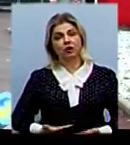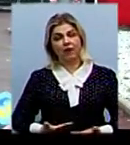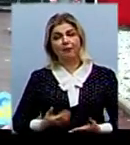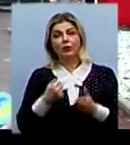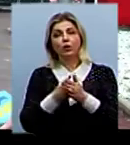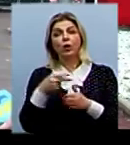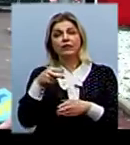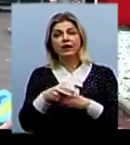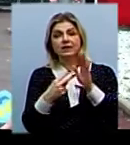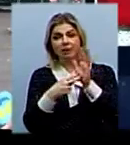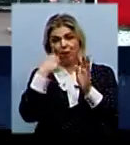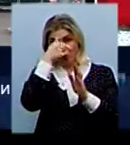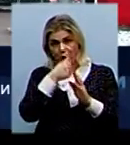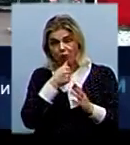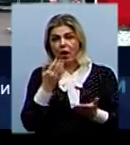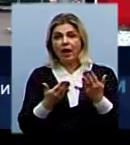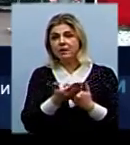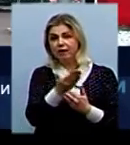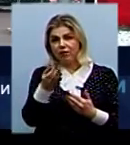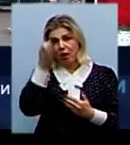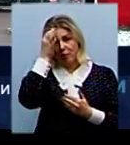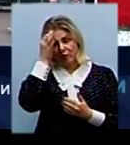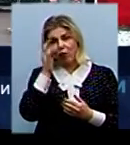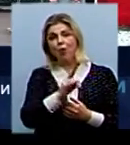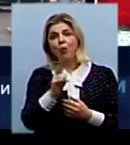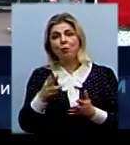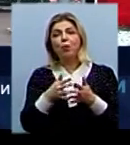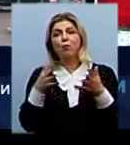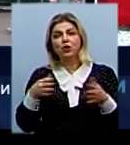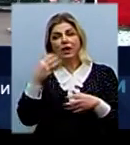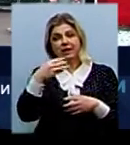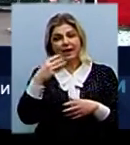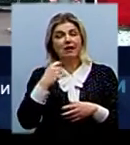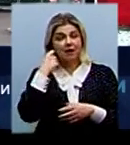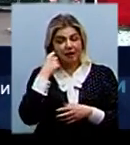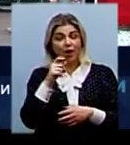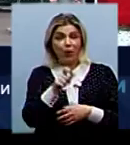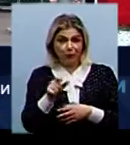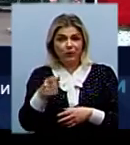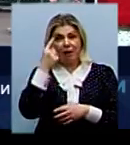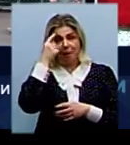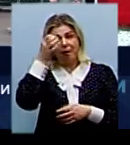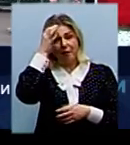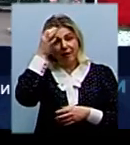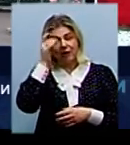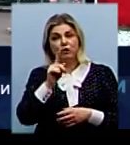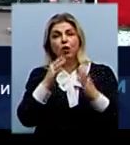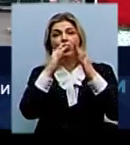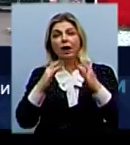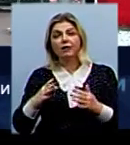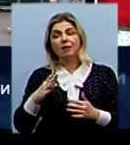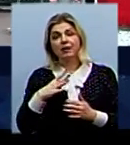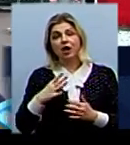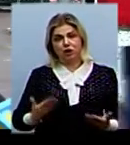року, якщо пам'ятають ті, кому більш 30 років, вони пам'ятають, що була ялинка живих,